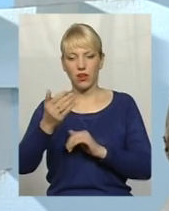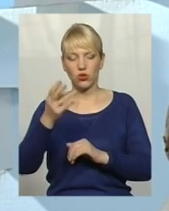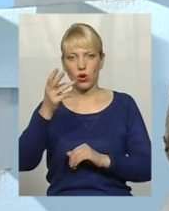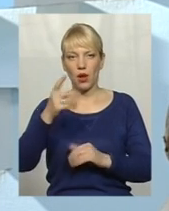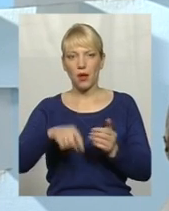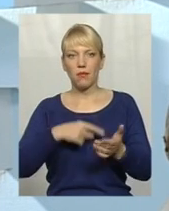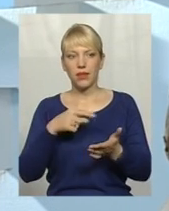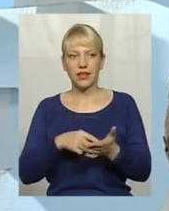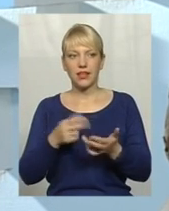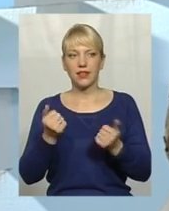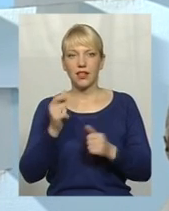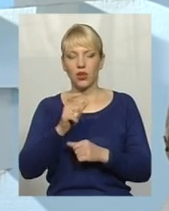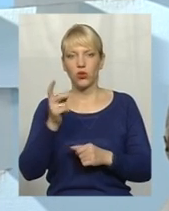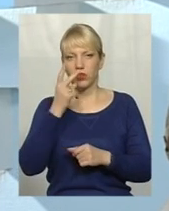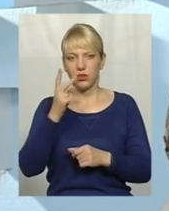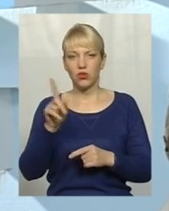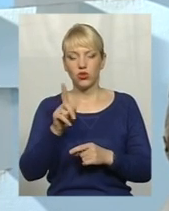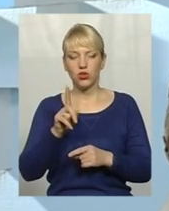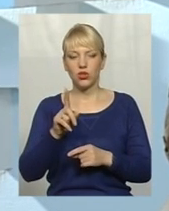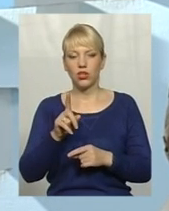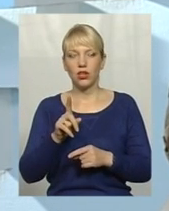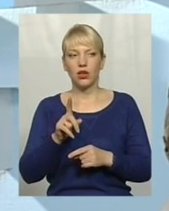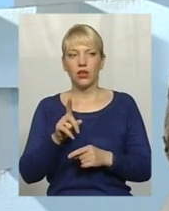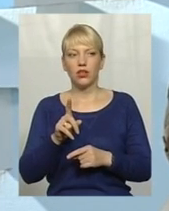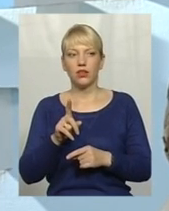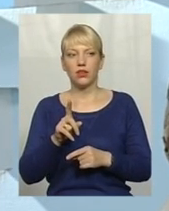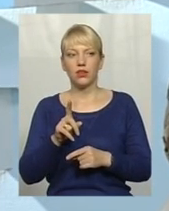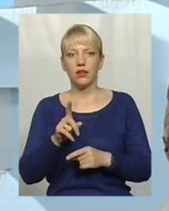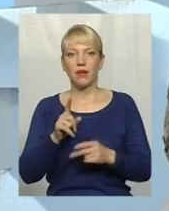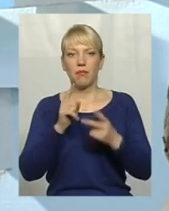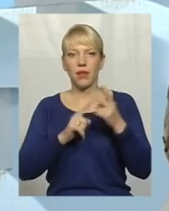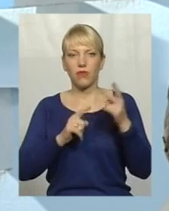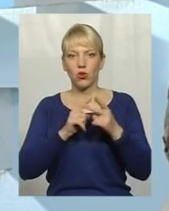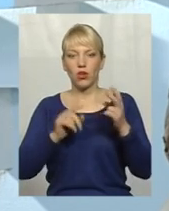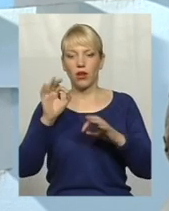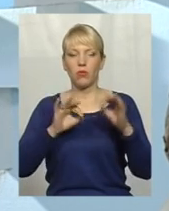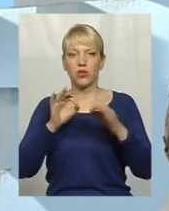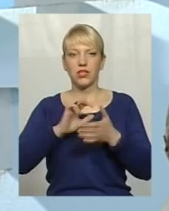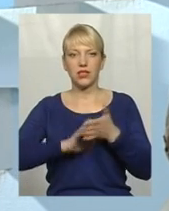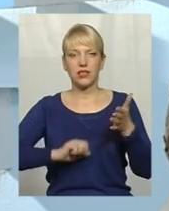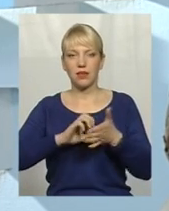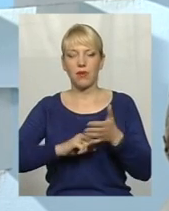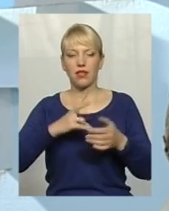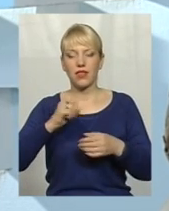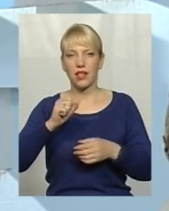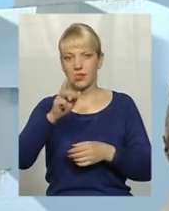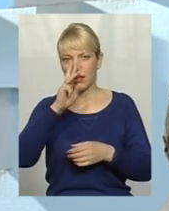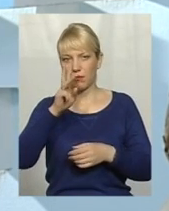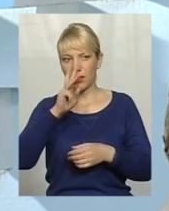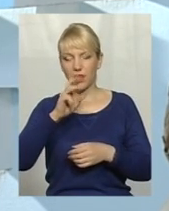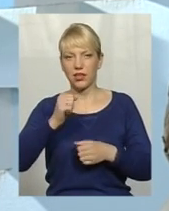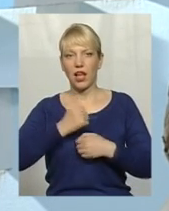то, да, люди дивляться, що півтора процента займаються зарплати на армію, чому я должен давати.